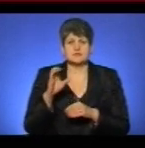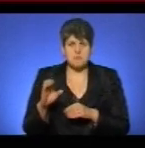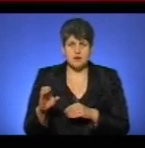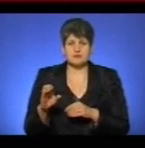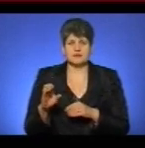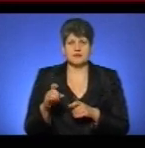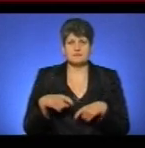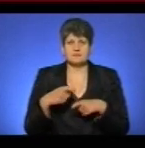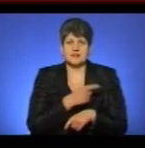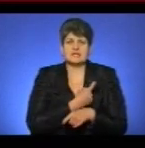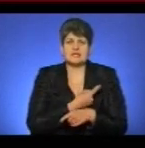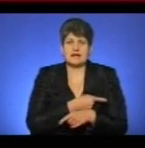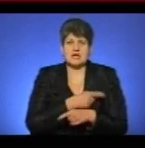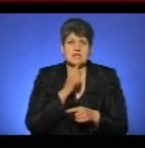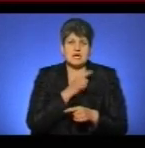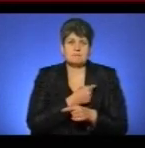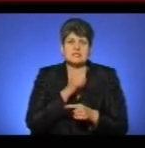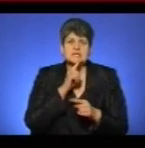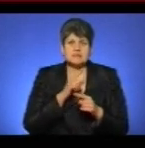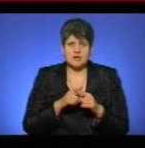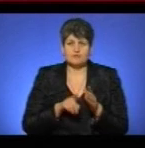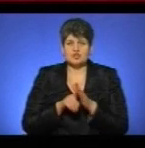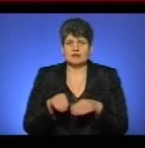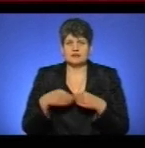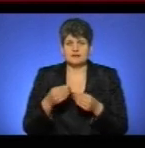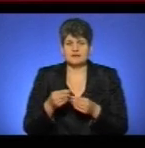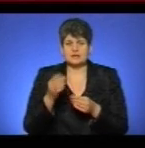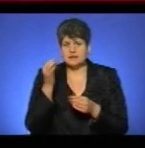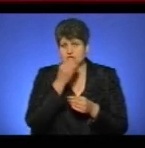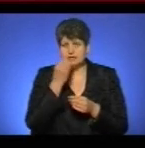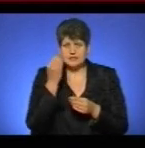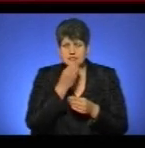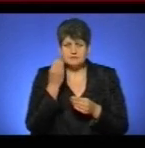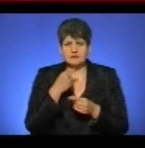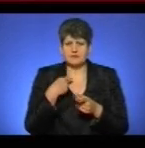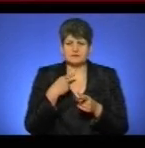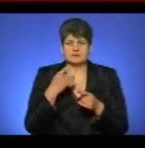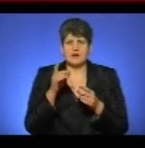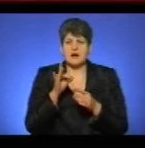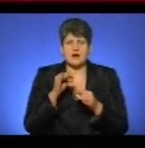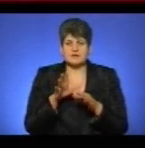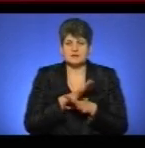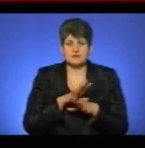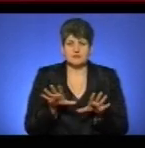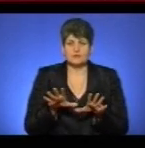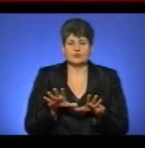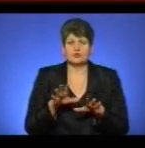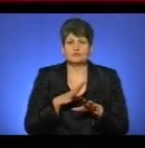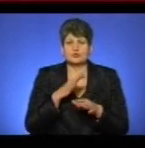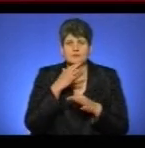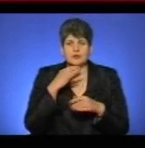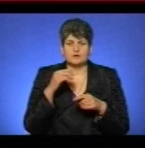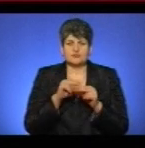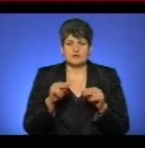Прибігла в лікарні медсестра. І почала давати її на штирний спір. На нас не реагувала. Ну і тому вже дуже багато прибігало вчителів.